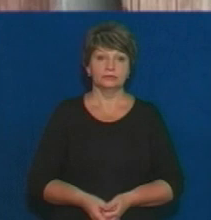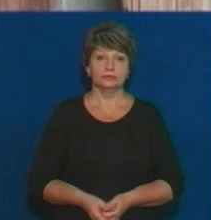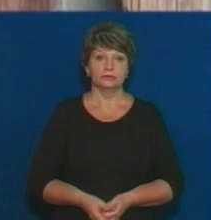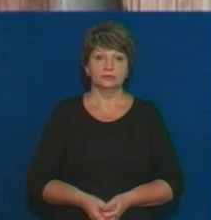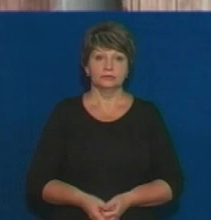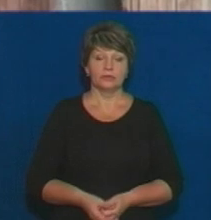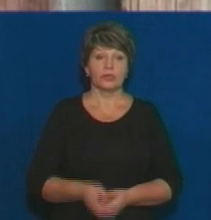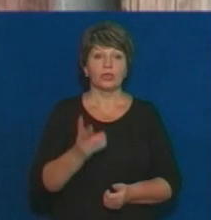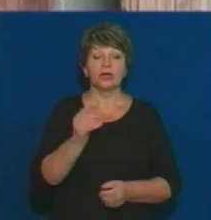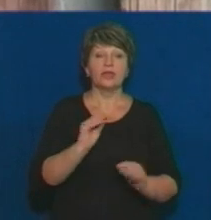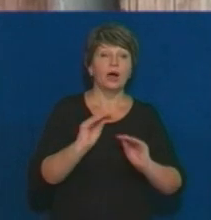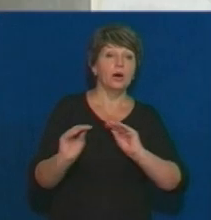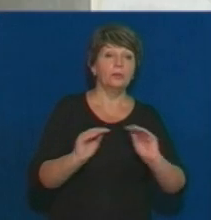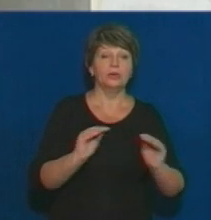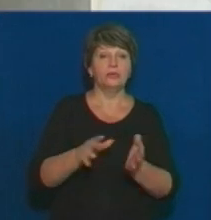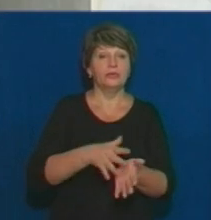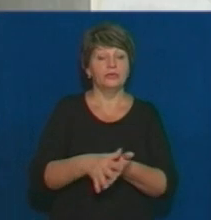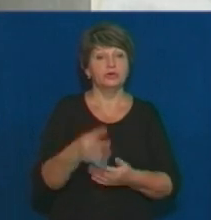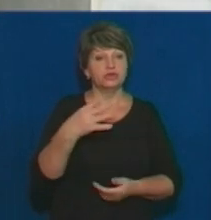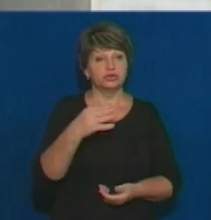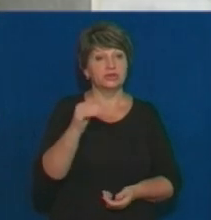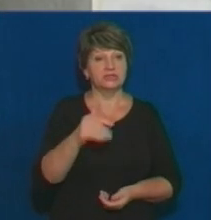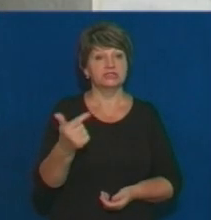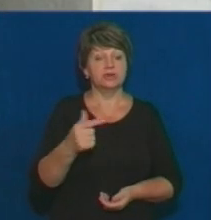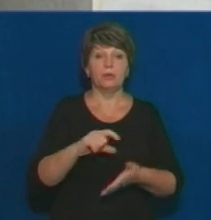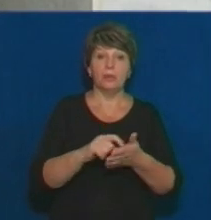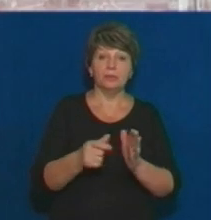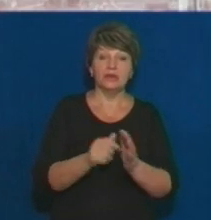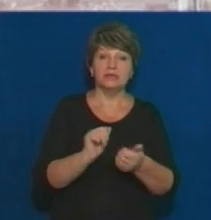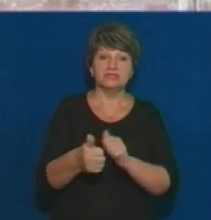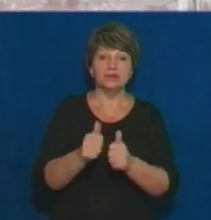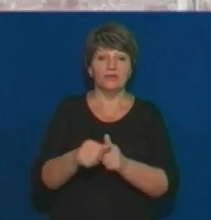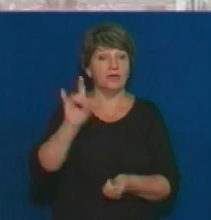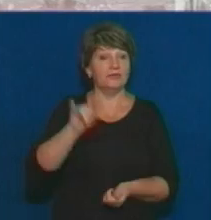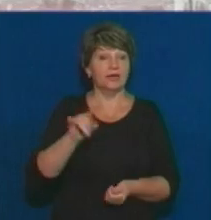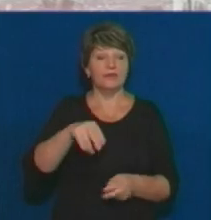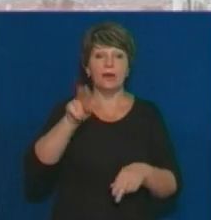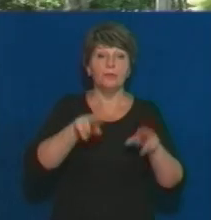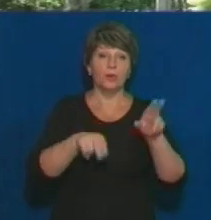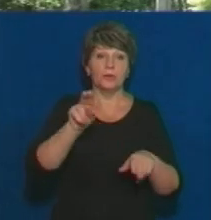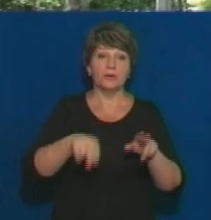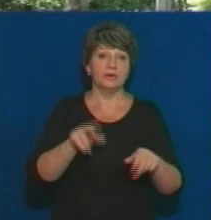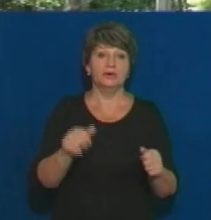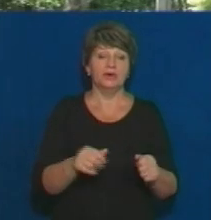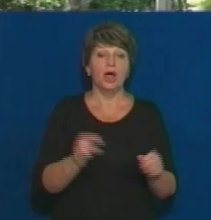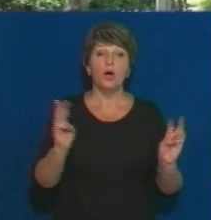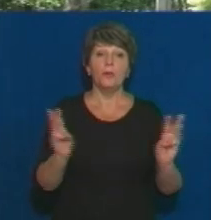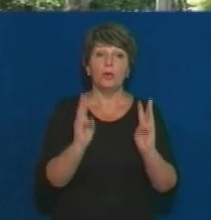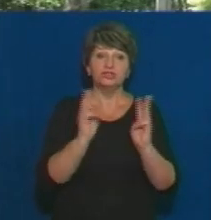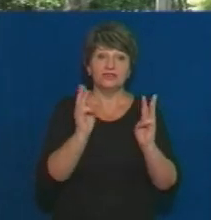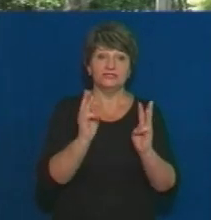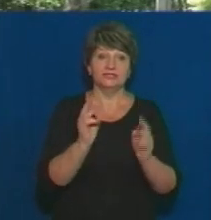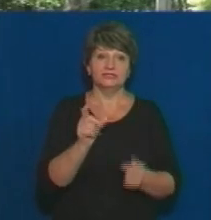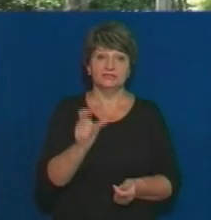На облаштування депо витратили 40 тисяч гривень. У приміщенні замінили вікна і пофарбували фасад. Пожежники –